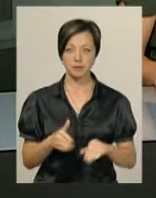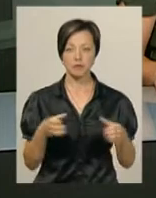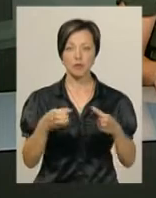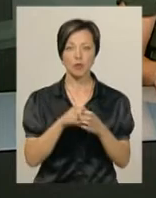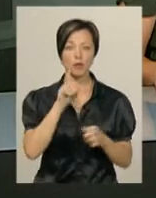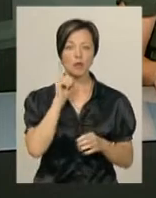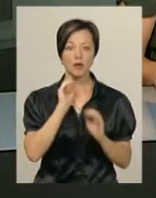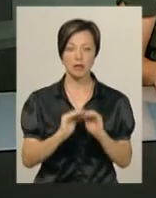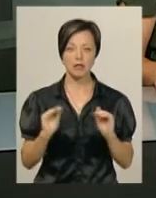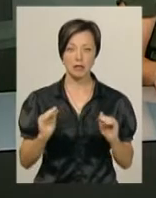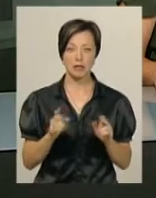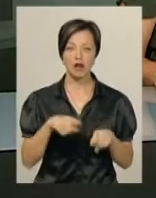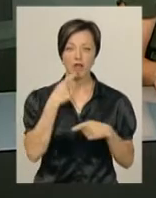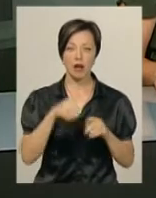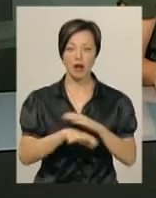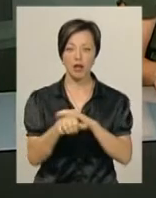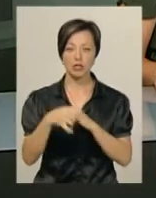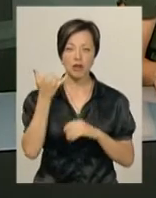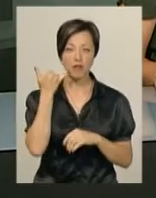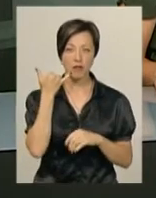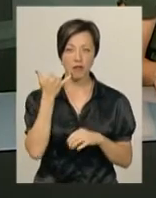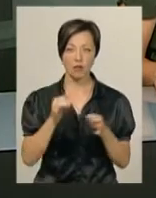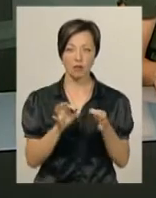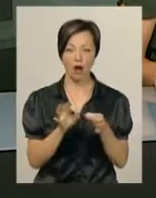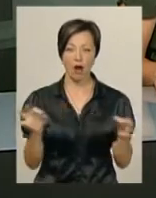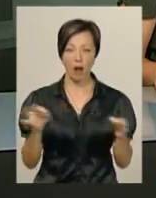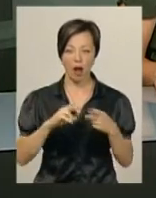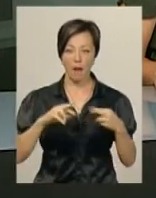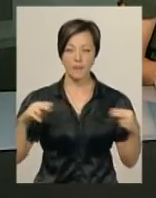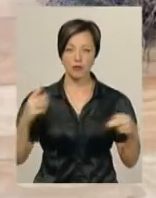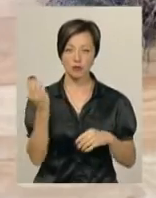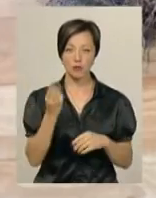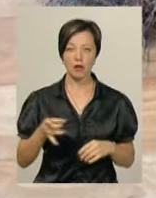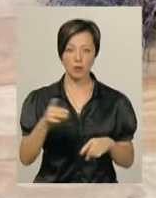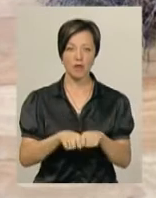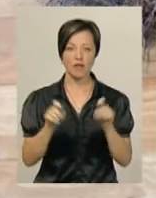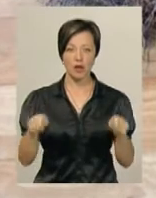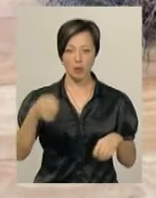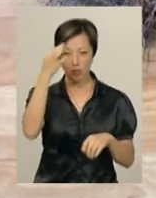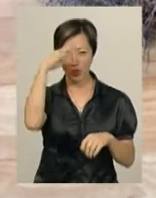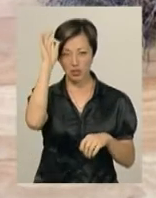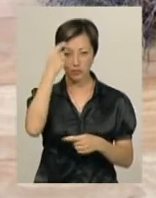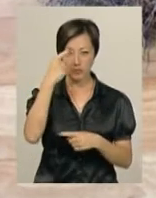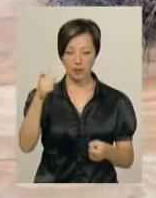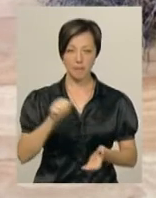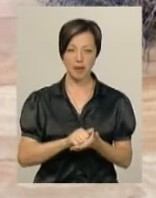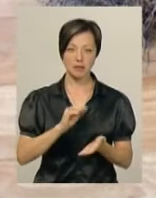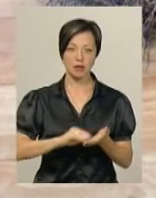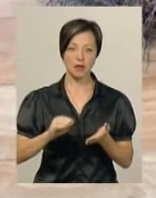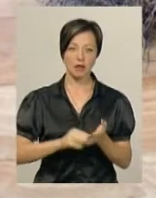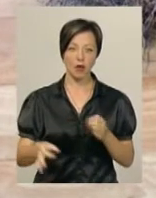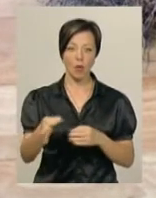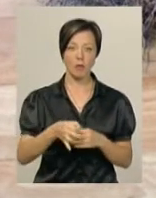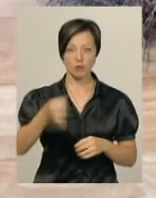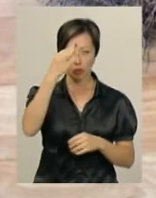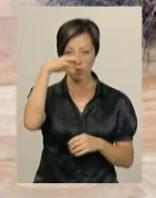підлітків, яким інкримінують крадіжки телефонного кабелю в Шепітівці та районі, викрили поліцейські. Про це повідомила прес-секретар обласної